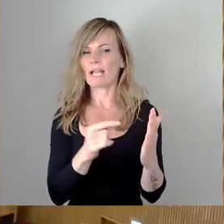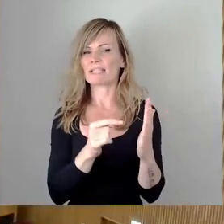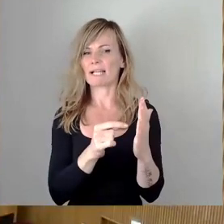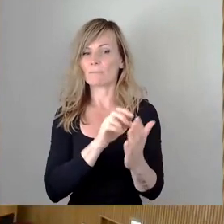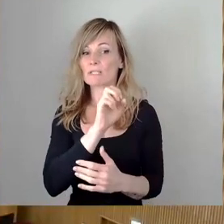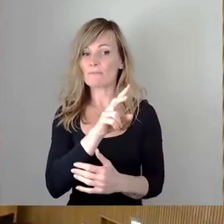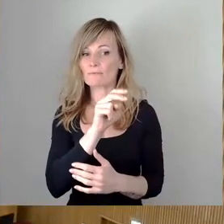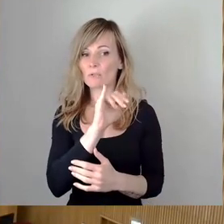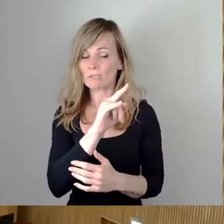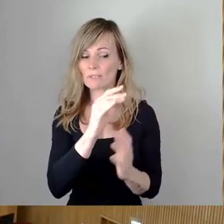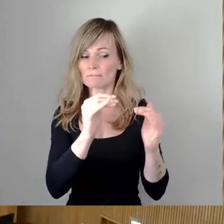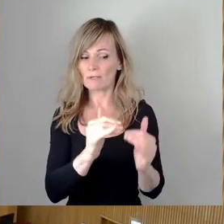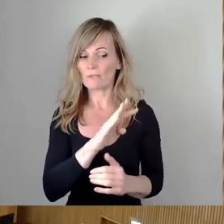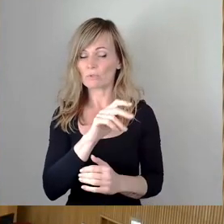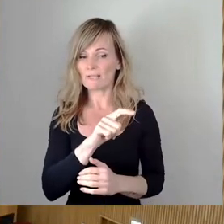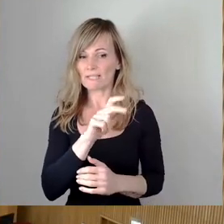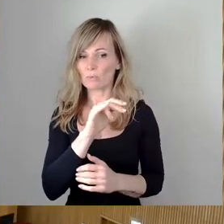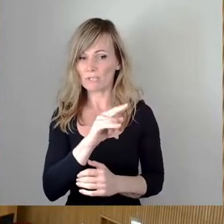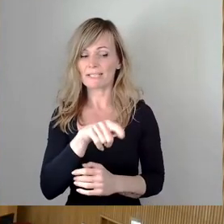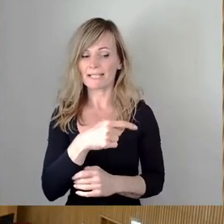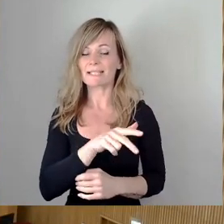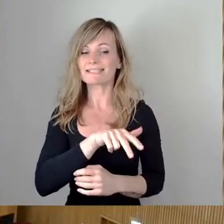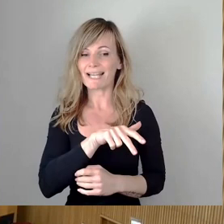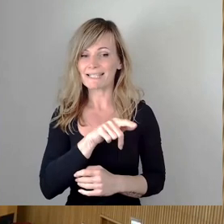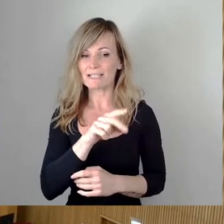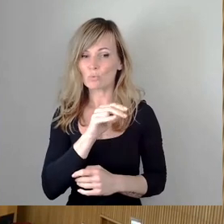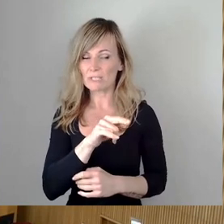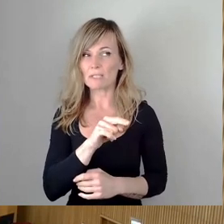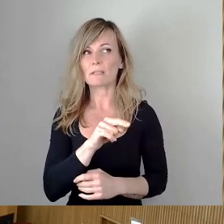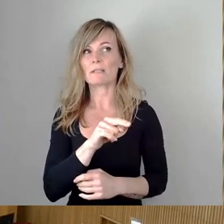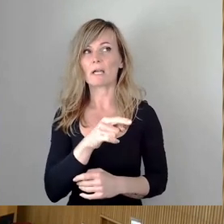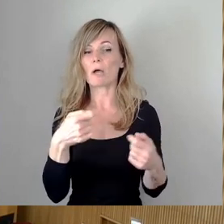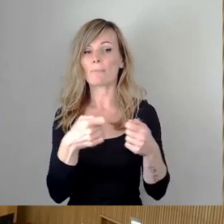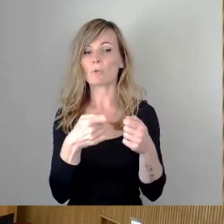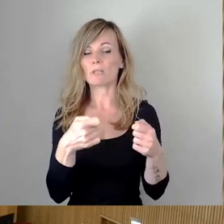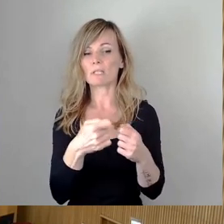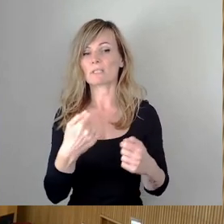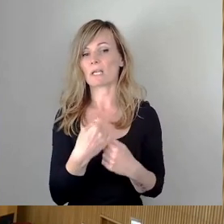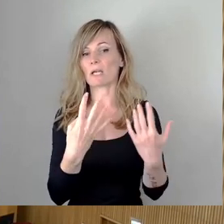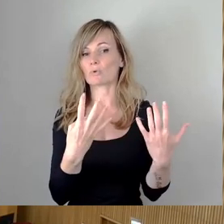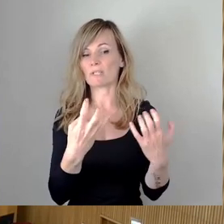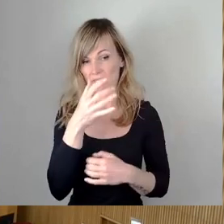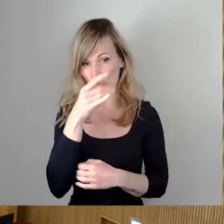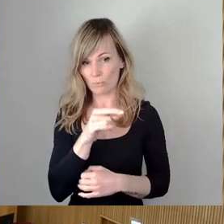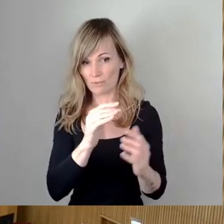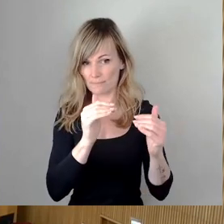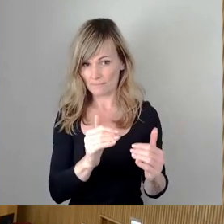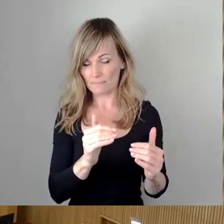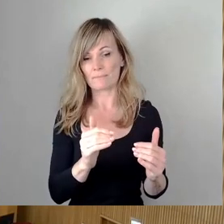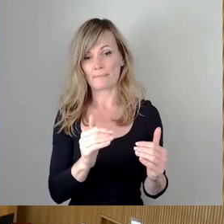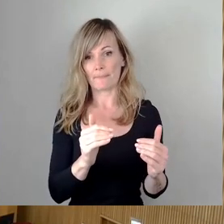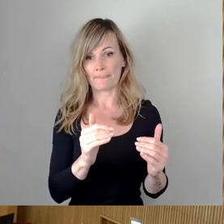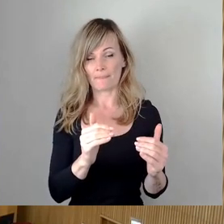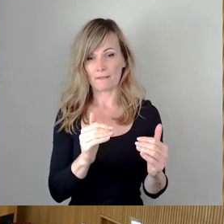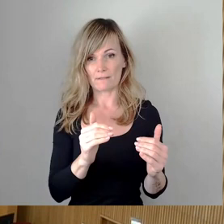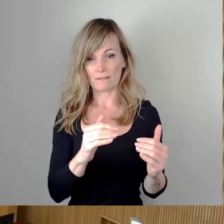24 CDU, dann 13. Juni, Bündnis 90 die Grünen. Würde mal zunächst mit der